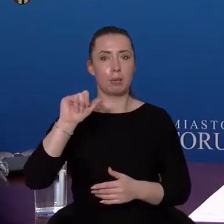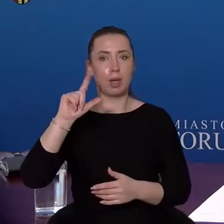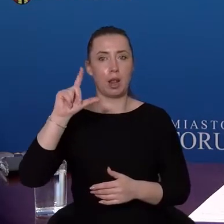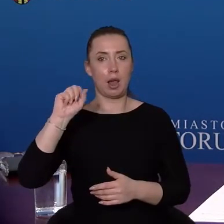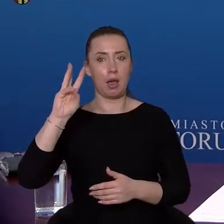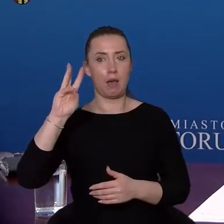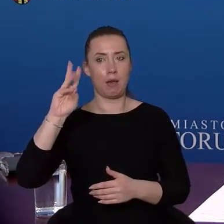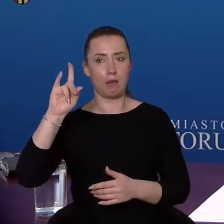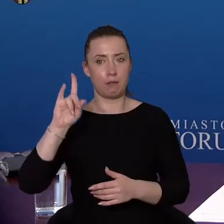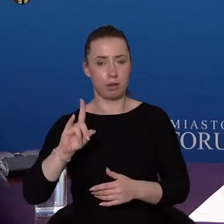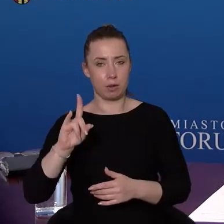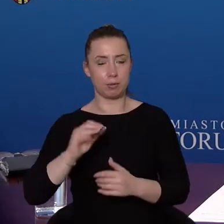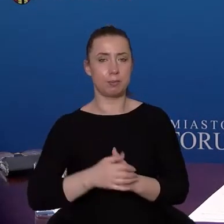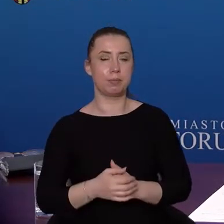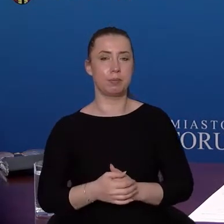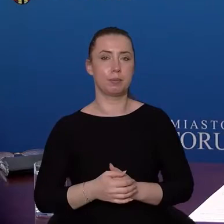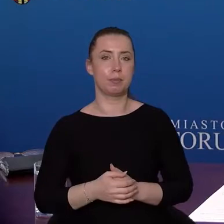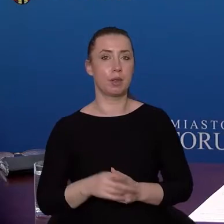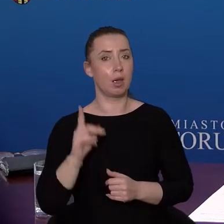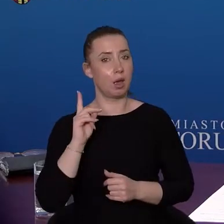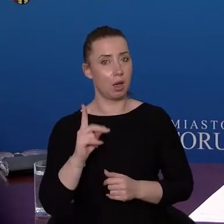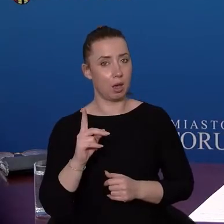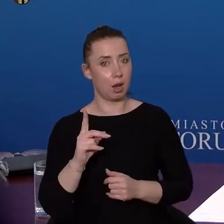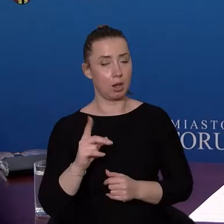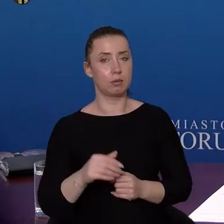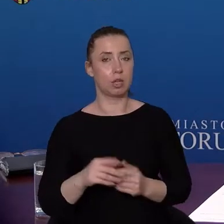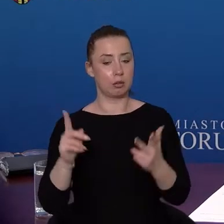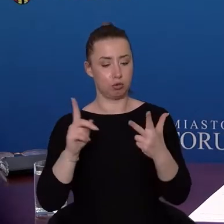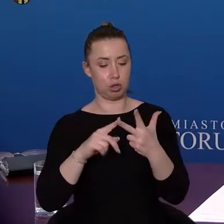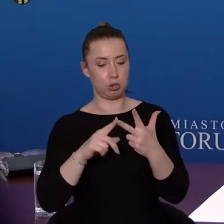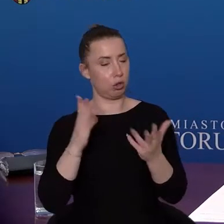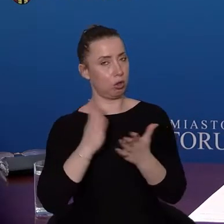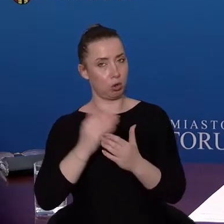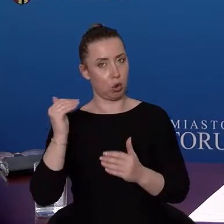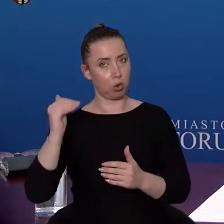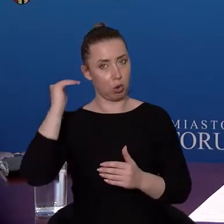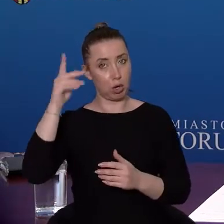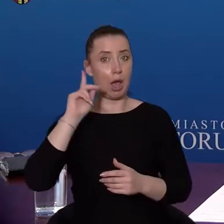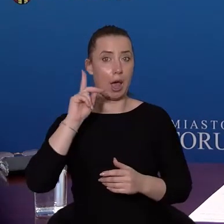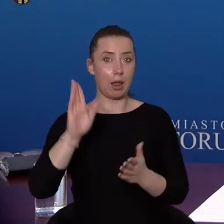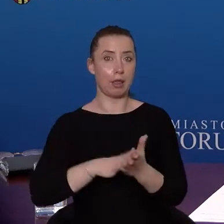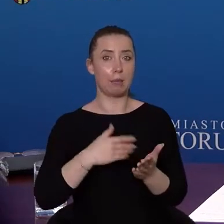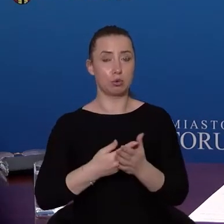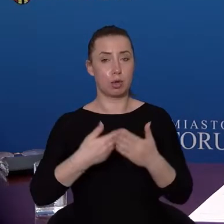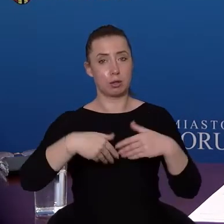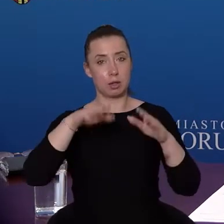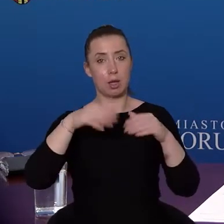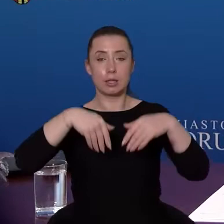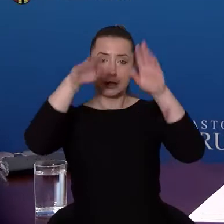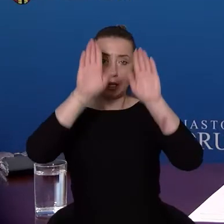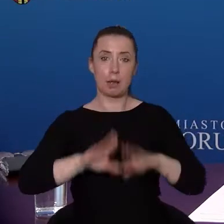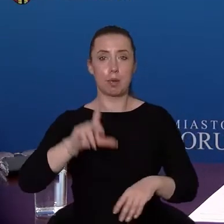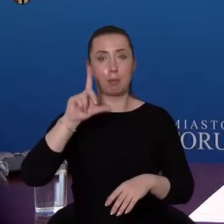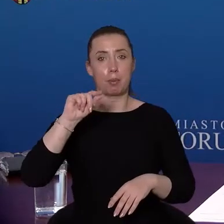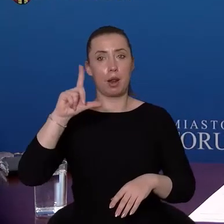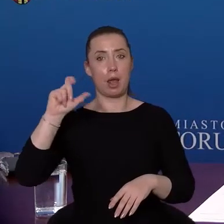jest kwalifikacja pielęgniarki. Natomiast na przykład w centrum handlowym plaza mogą być zaszczepione